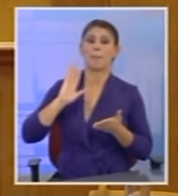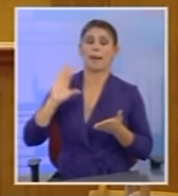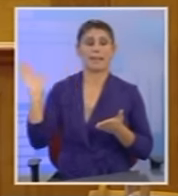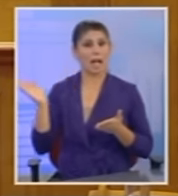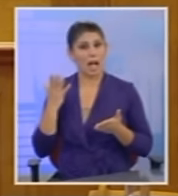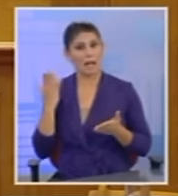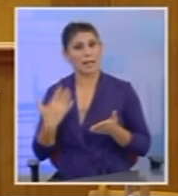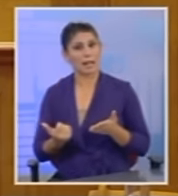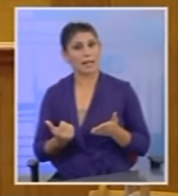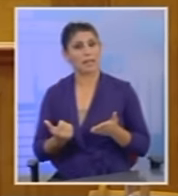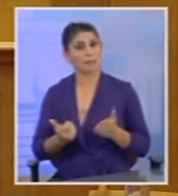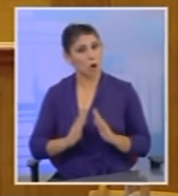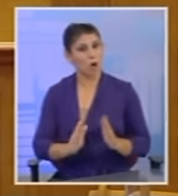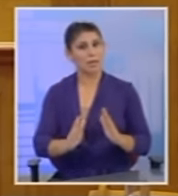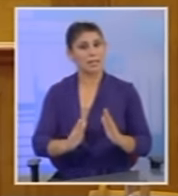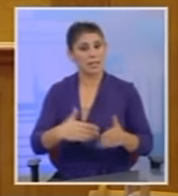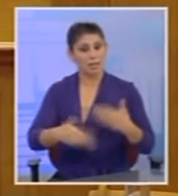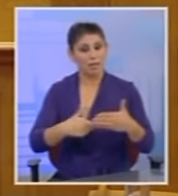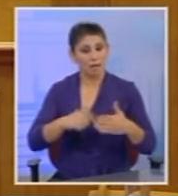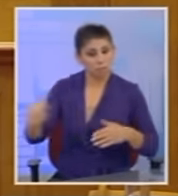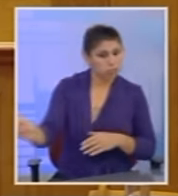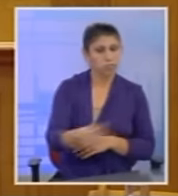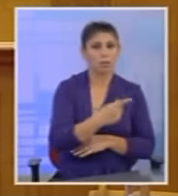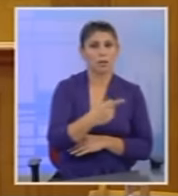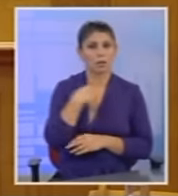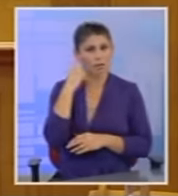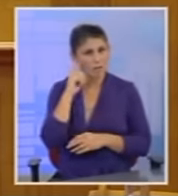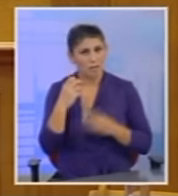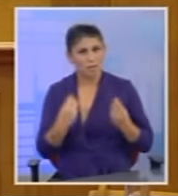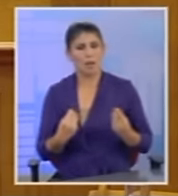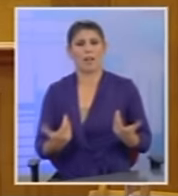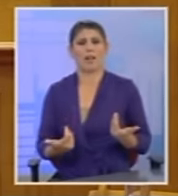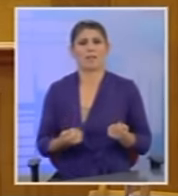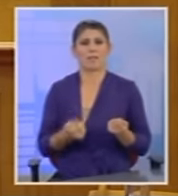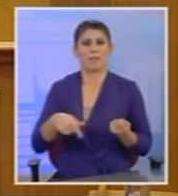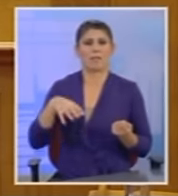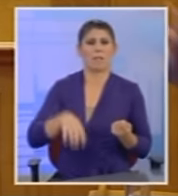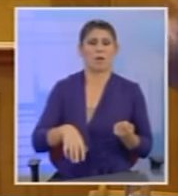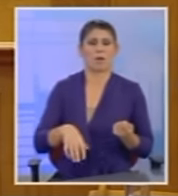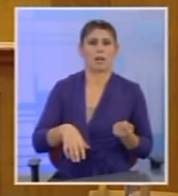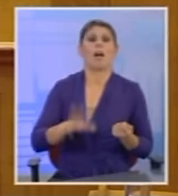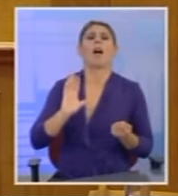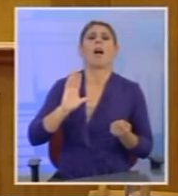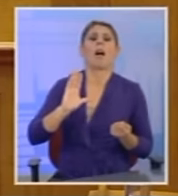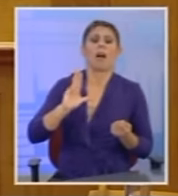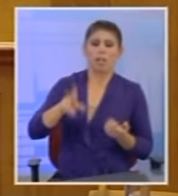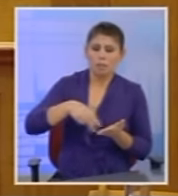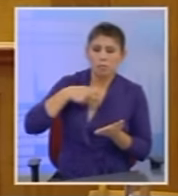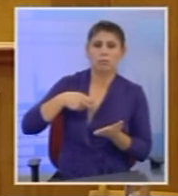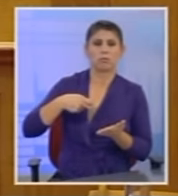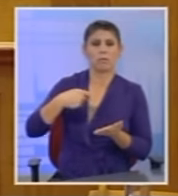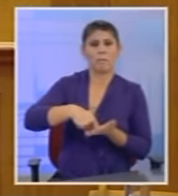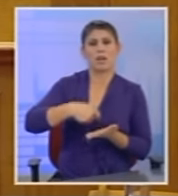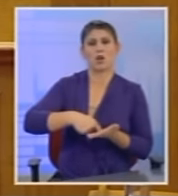έχει προβεί σε διαδικασία έξωσης αυτού που μένει μέσα γνωρίζετε όλοι πολύ καλά τι συμβαίνει την εποχή μας. Δεν εισπράττουνε πολλοί ενίκια αλλά